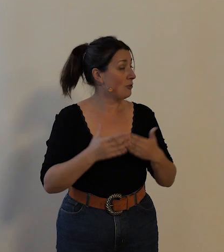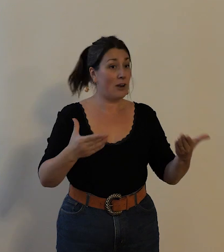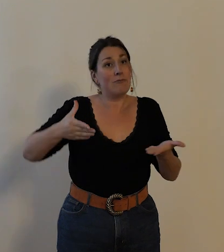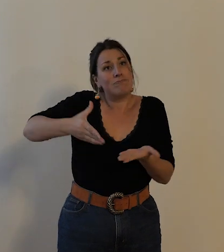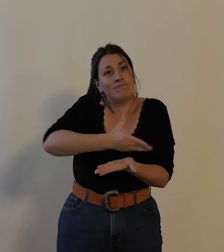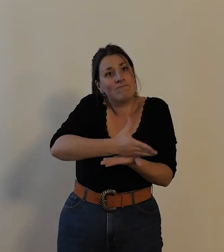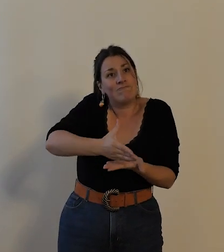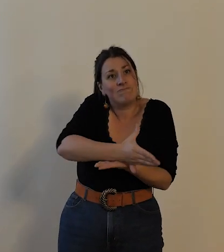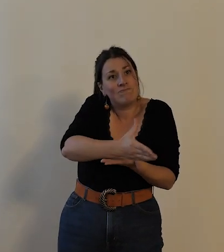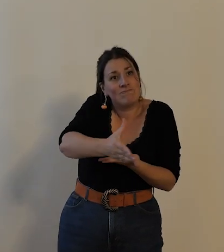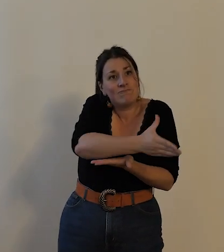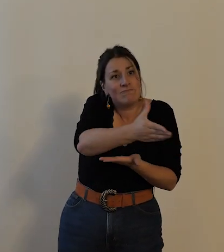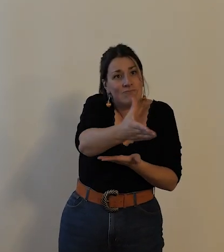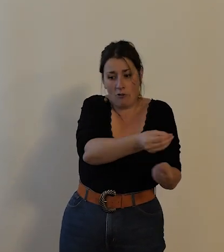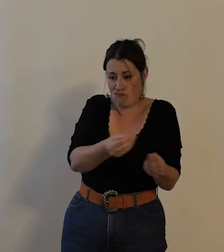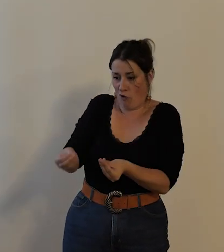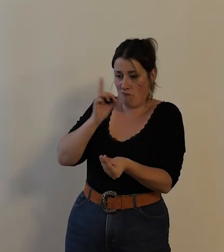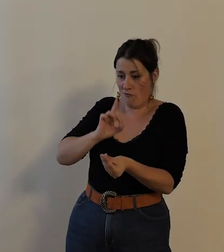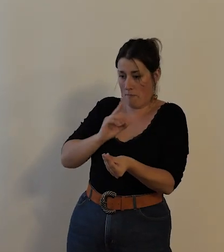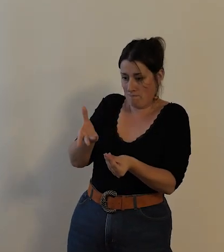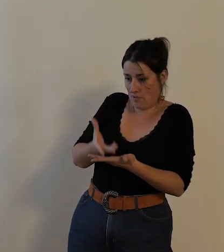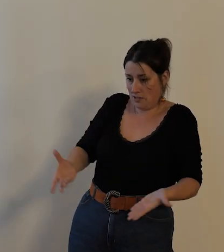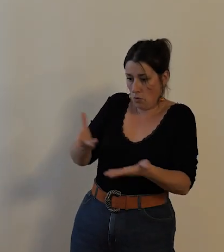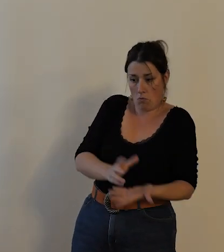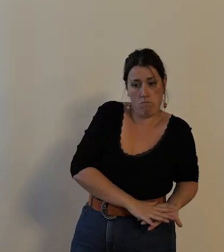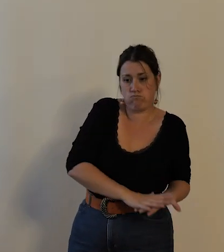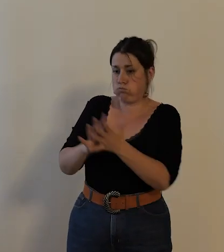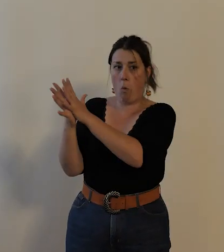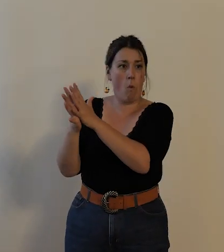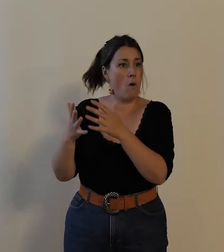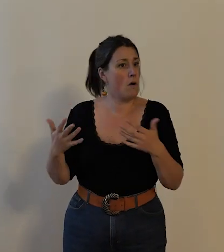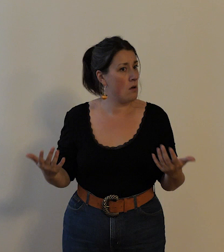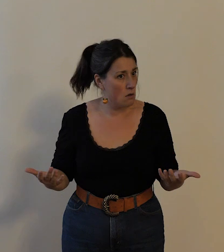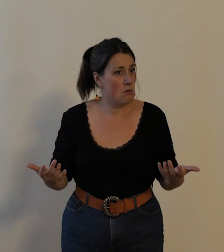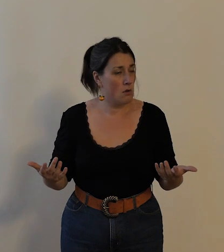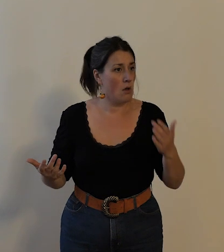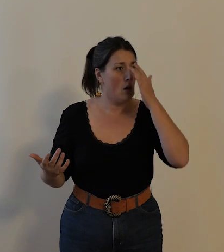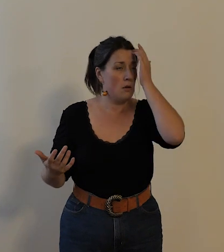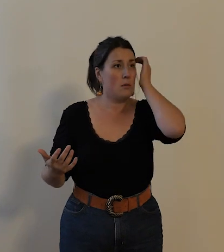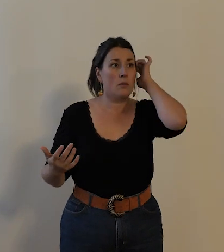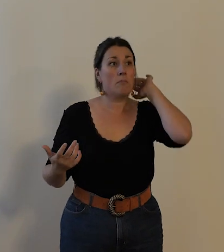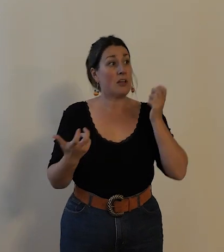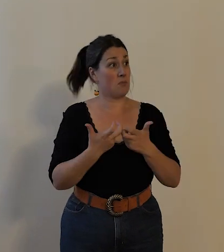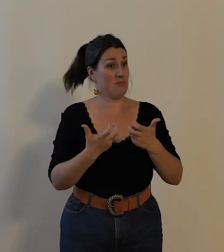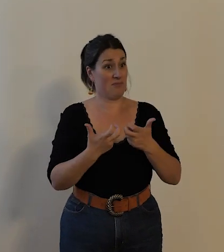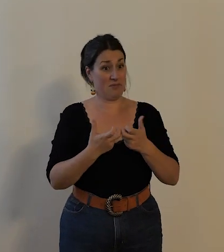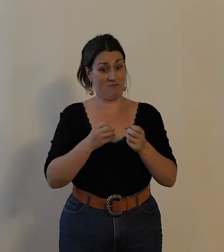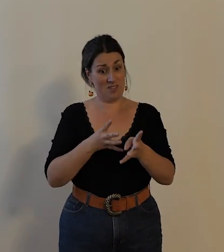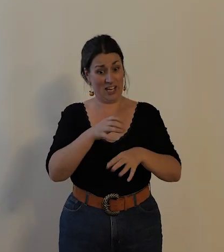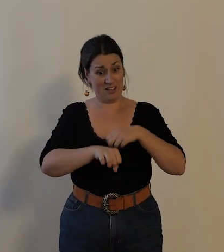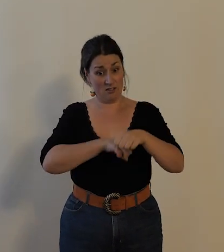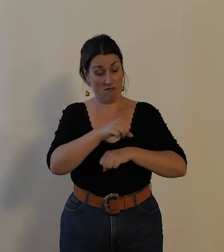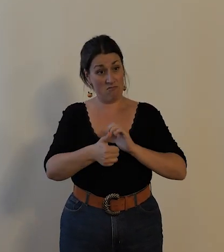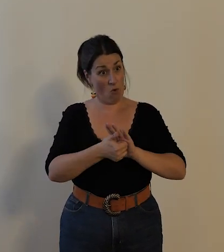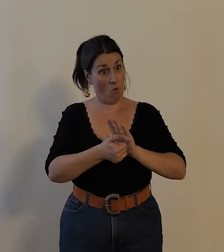parcouru la situation de la femme a connu une avancée spectaculaire en effet la bicyclette a joué un rôle important